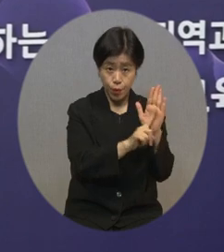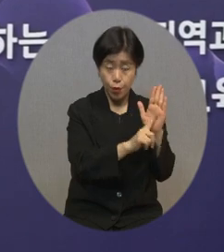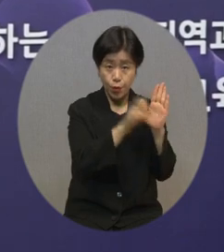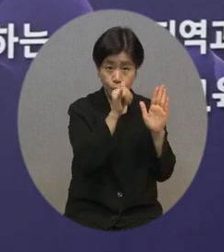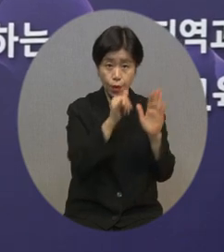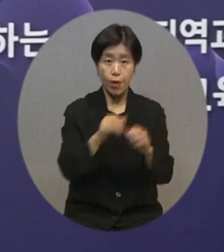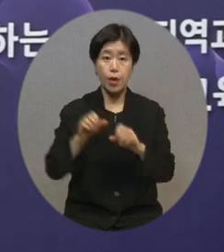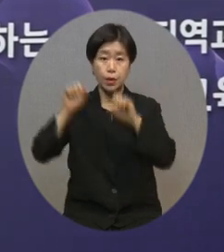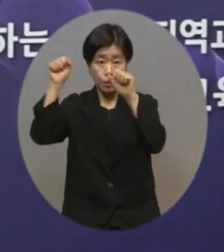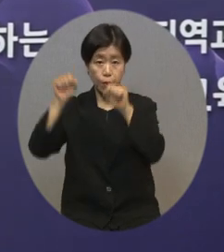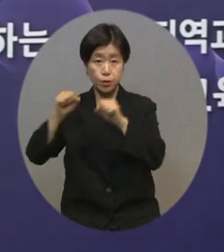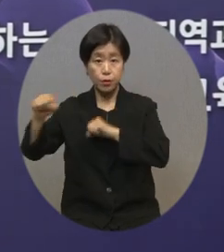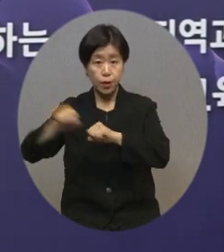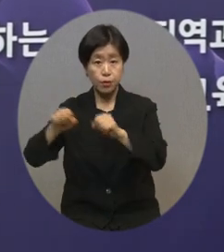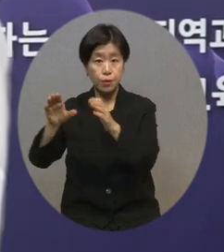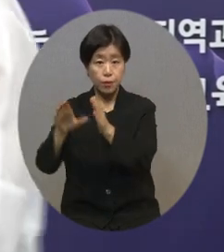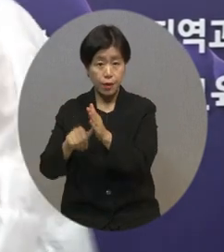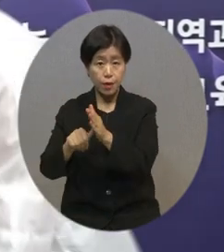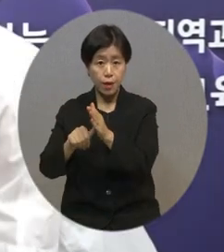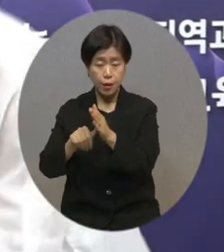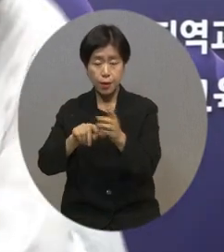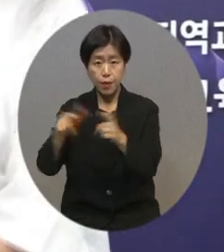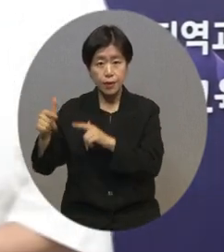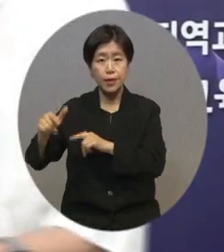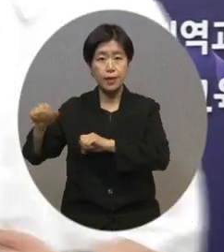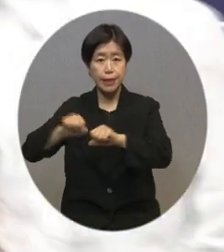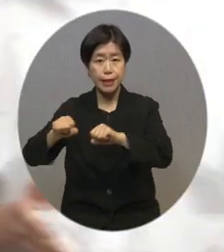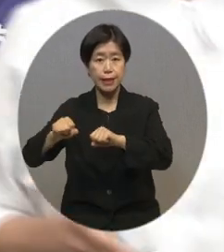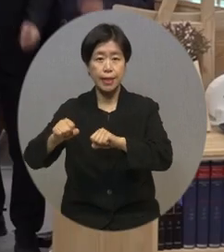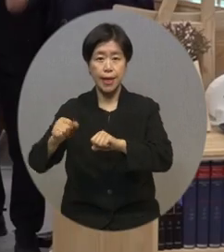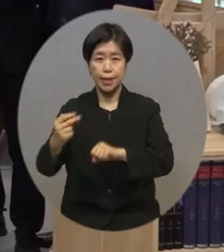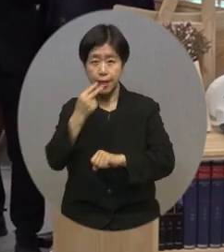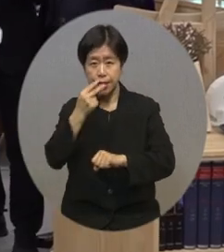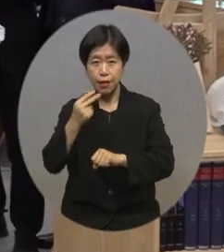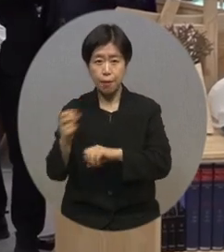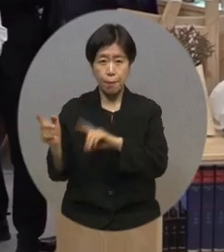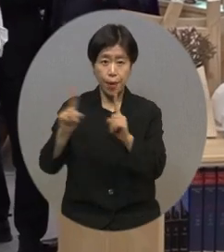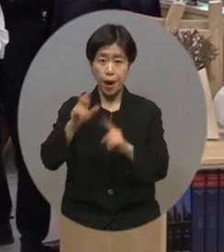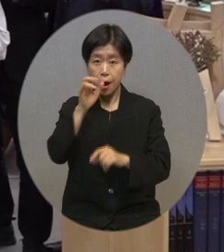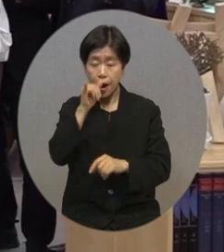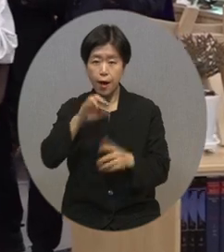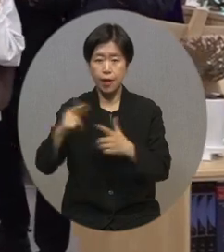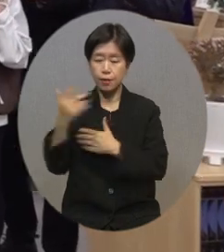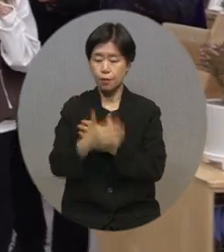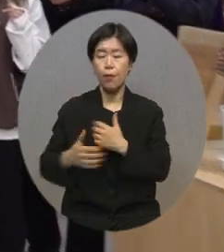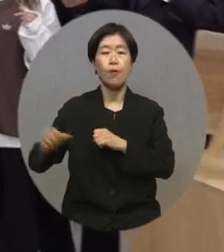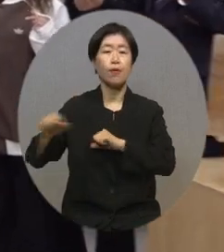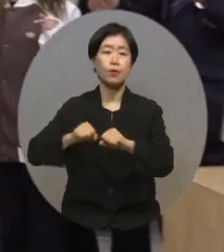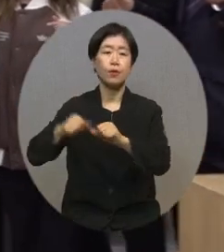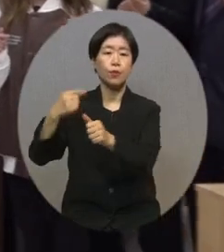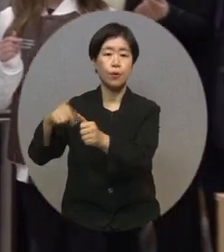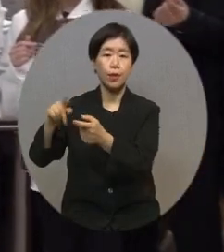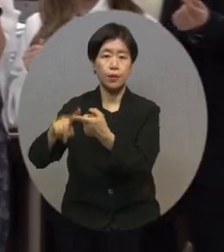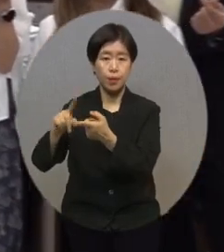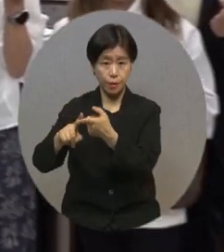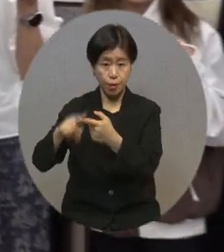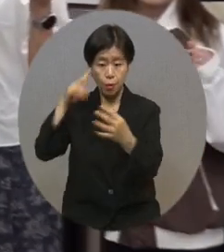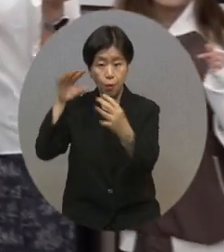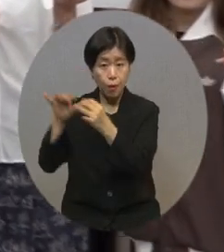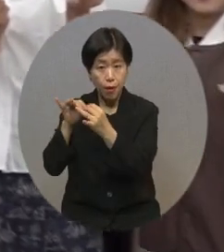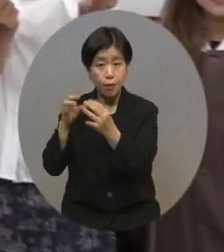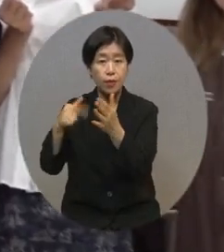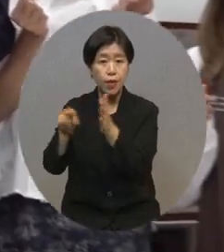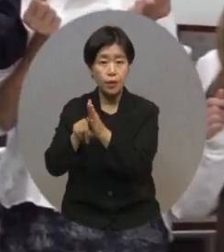홍보대사는 스포츠 활동을 기반으로 한 생기 넘치고 활력 있는 몸활동 교육 공감대가 형성될 수 있도록